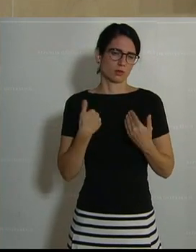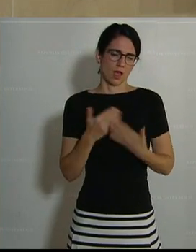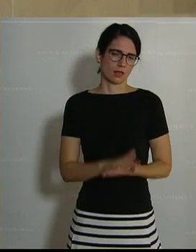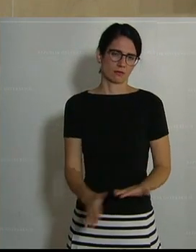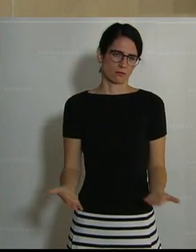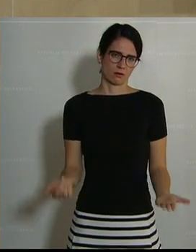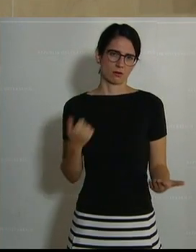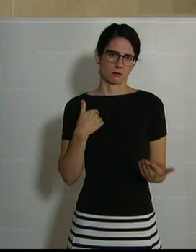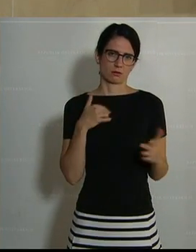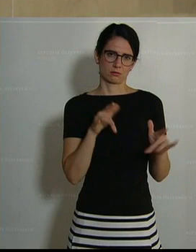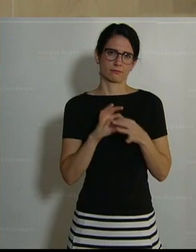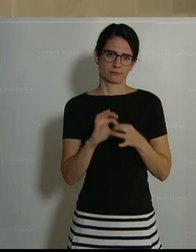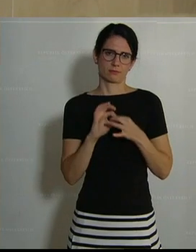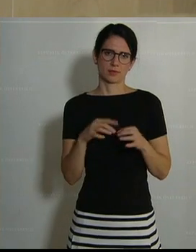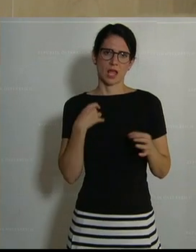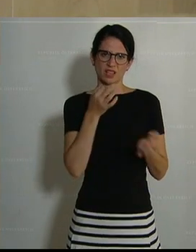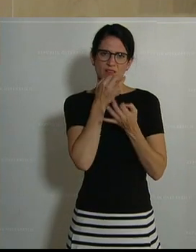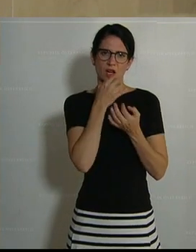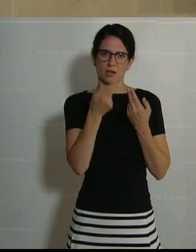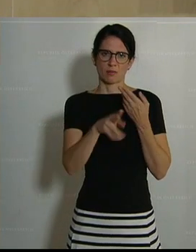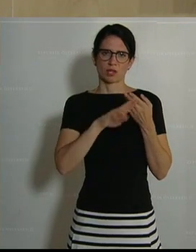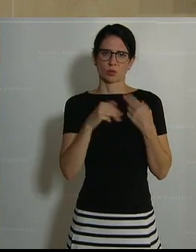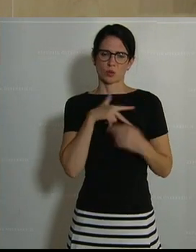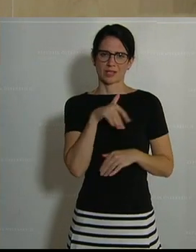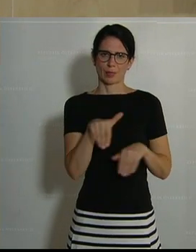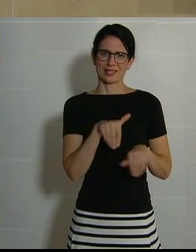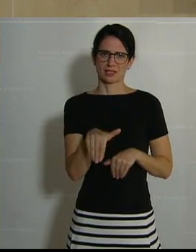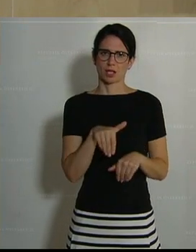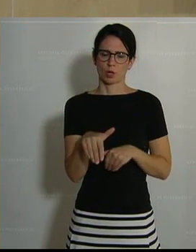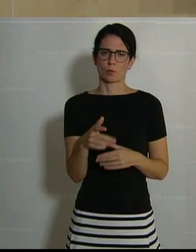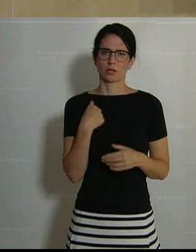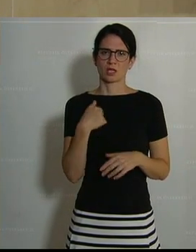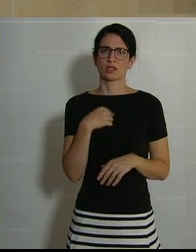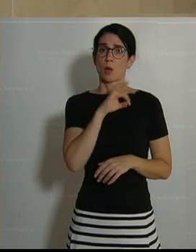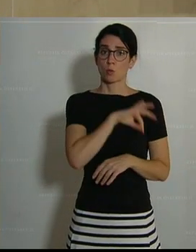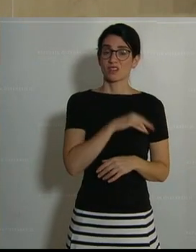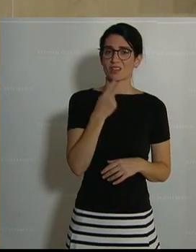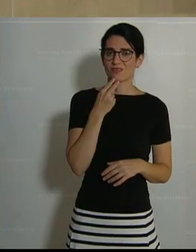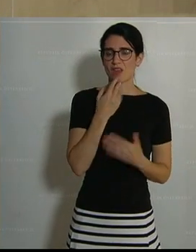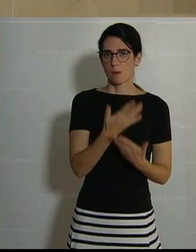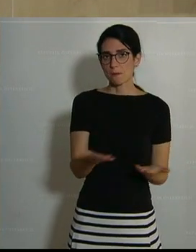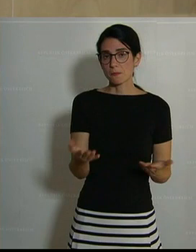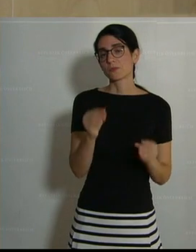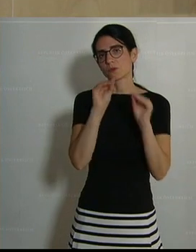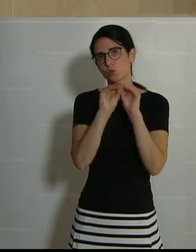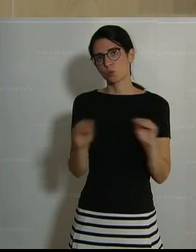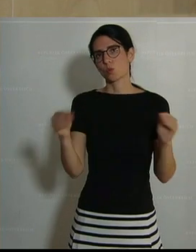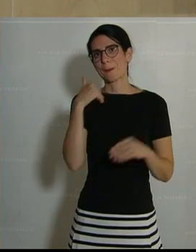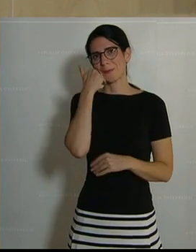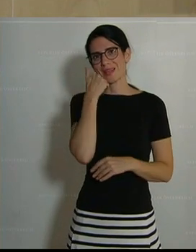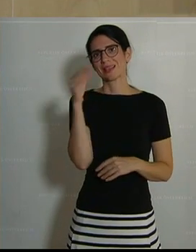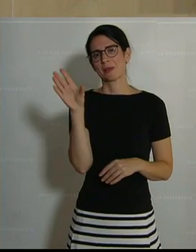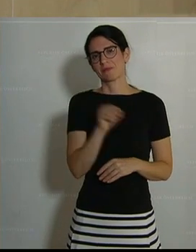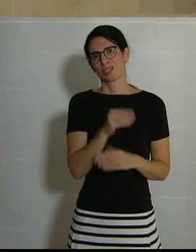leicht, denn laut unserer aktuellsten Anfragebeantwortung aus dem Sozialministerium profitieren davon praktisch nur Männer